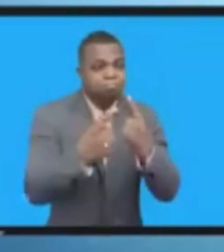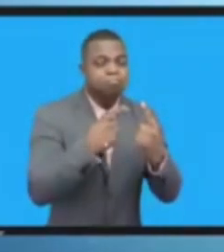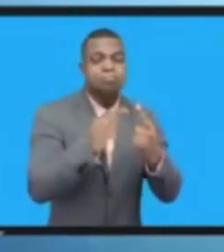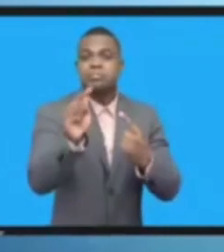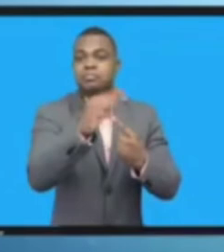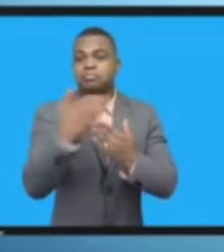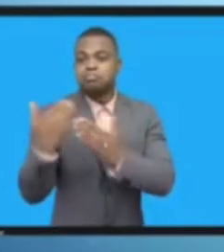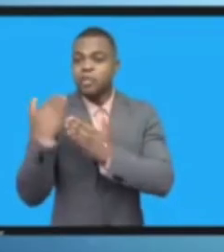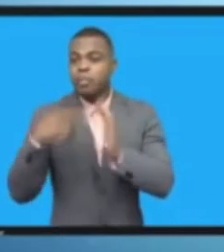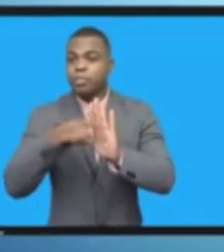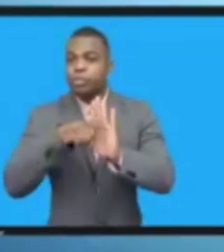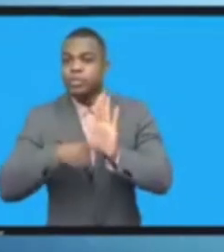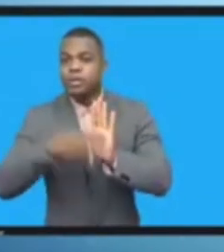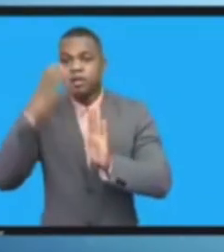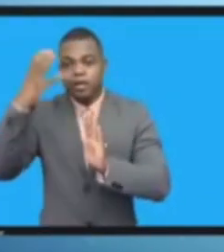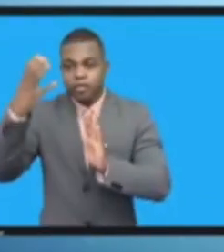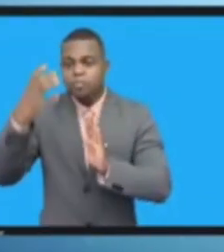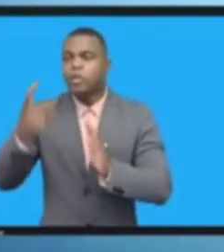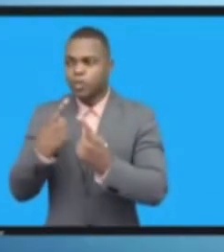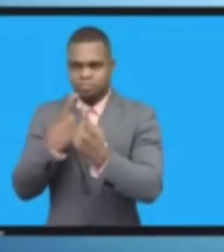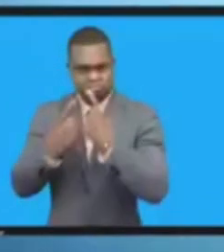الإنترنت وأن كل شيء يفلح